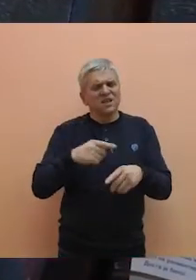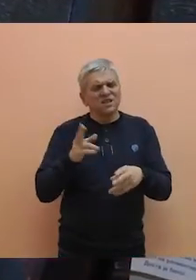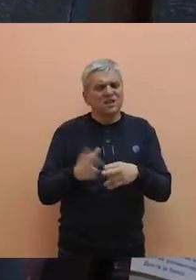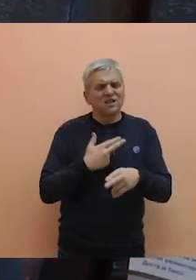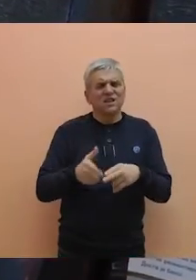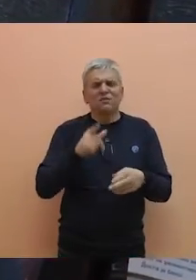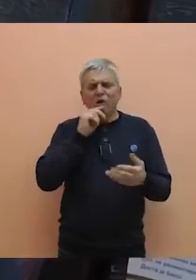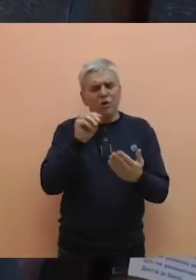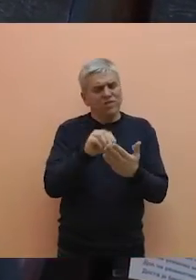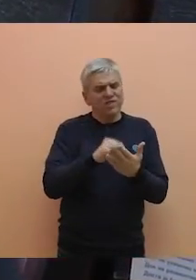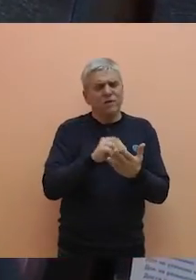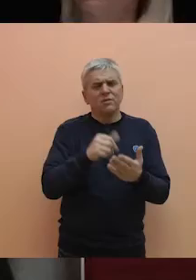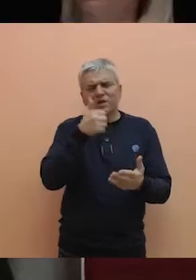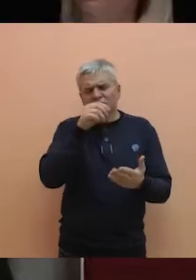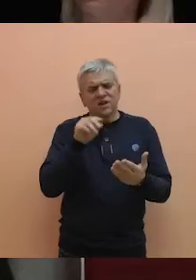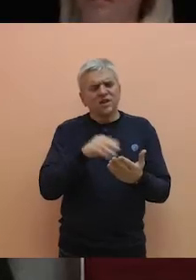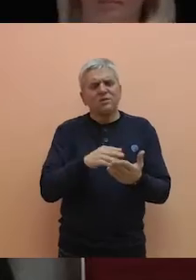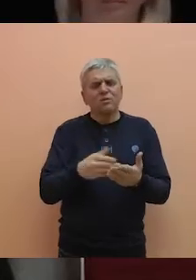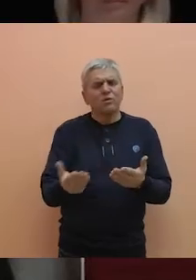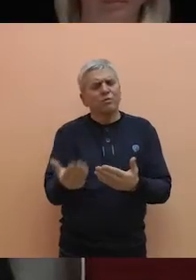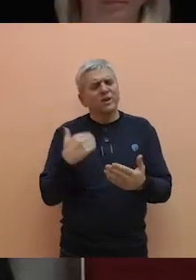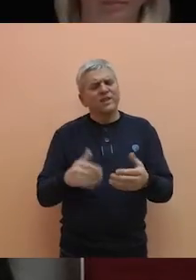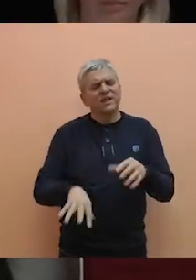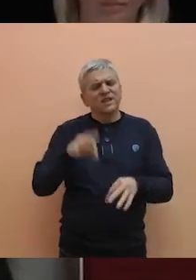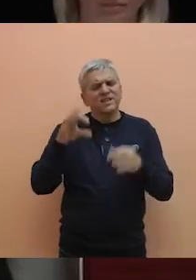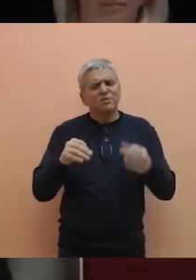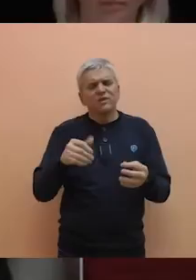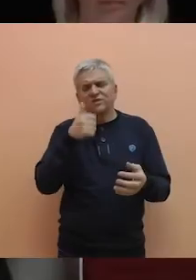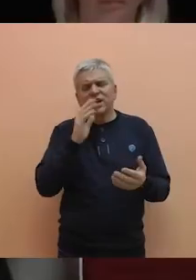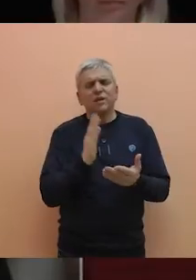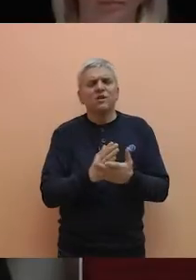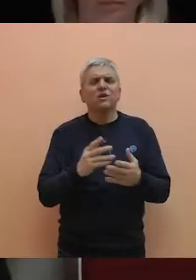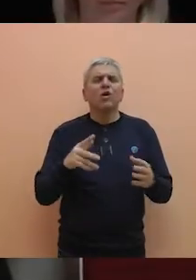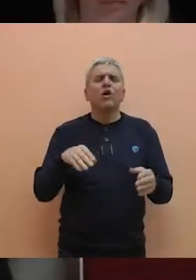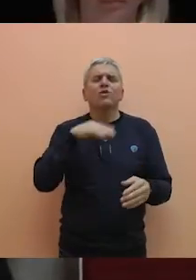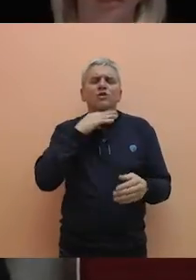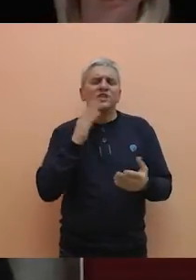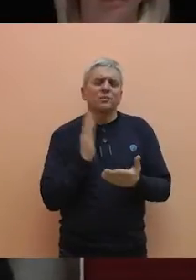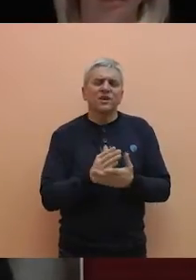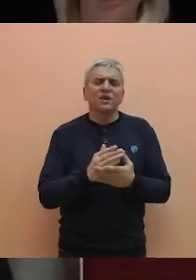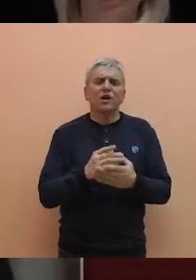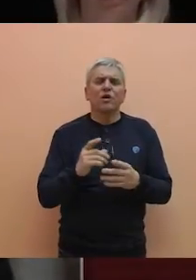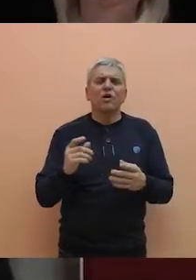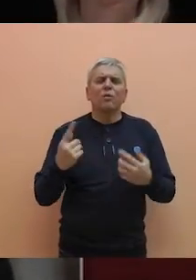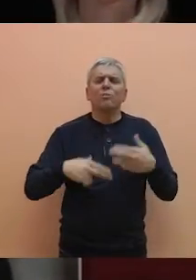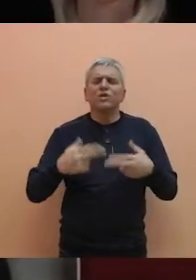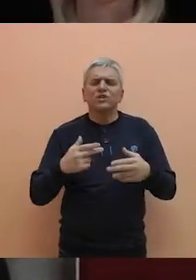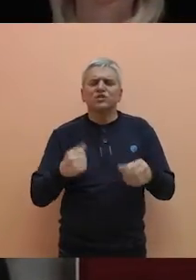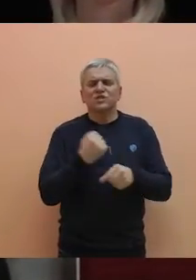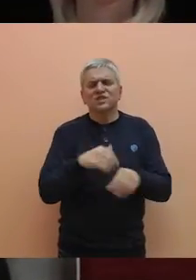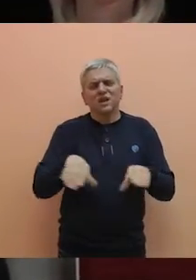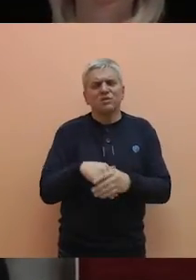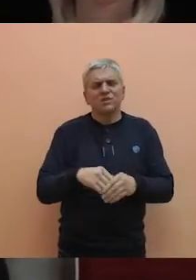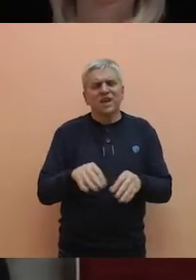diskutovalo o temama koje se nalaze u predizbornom programu Pokreta Dosta je bilo, poput ukidanja partijskog zapošljavanja,